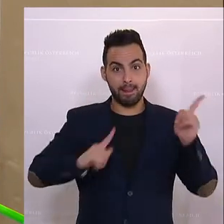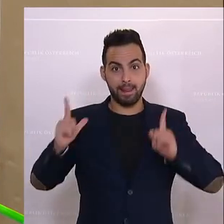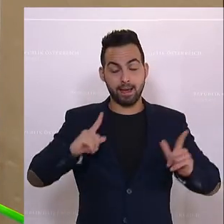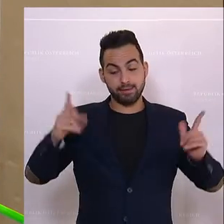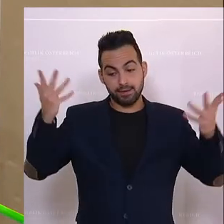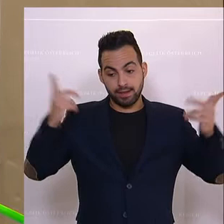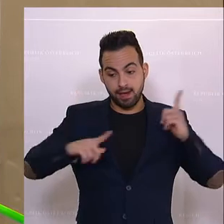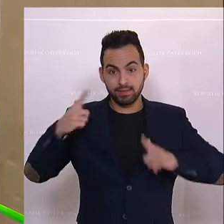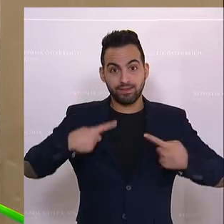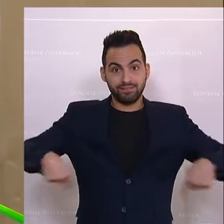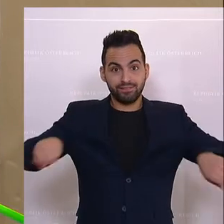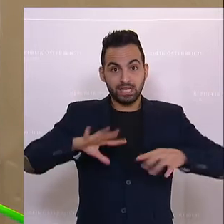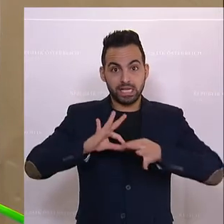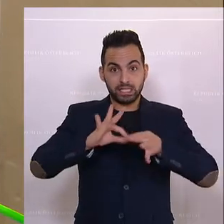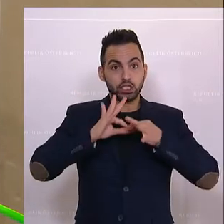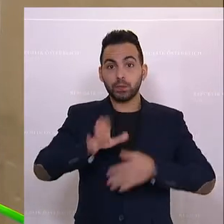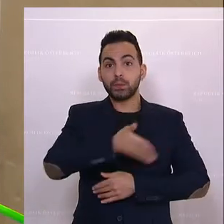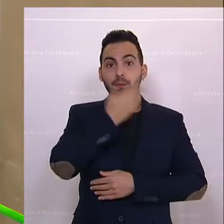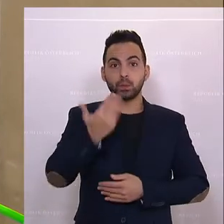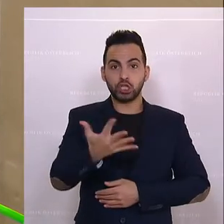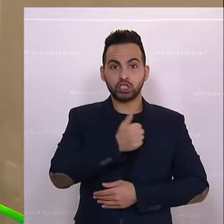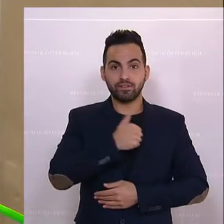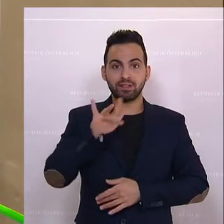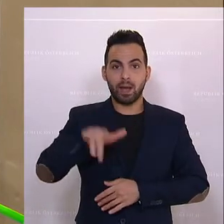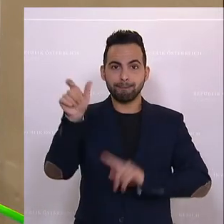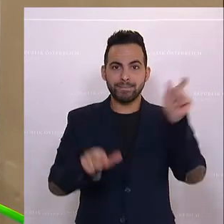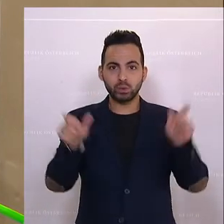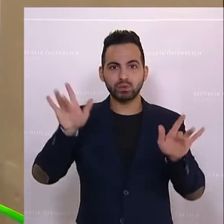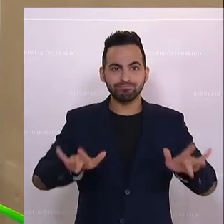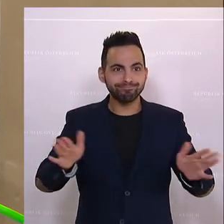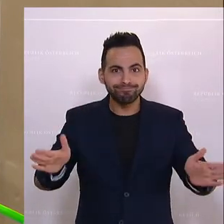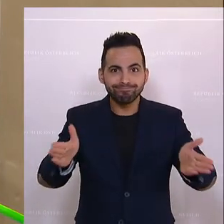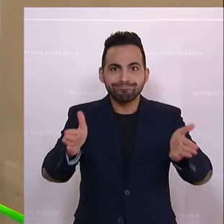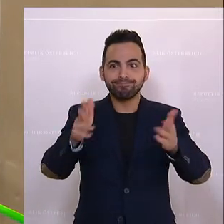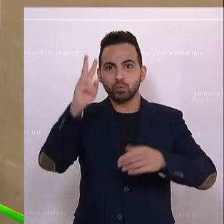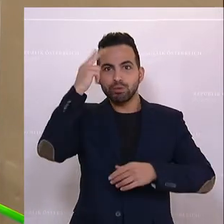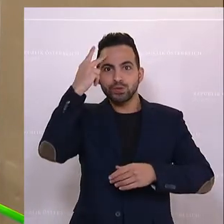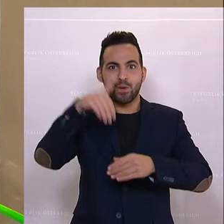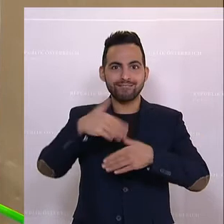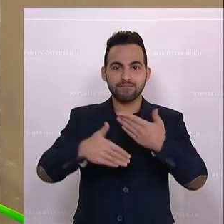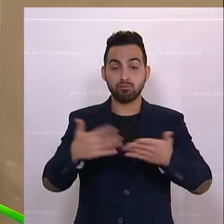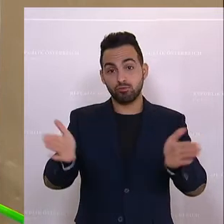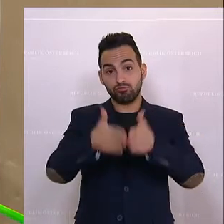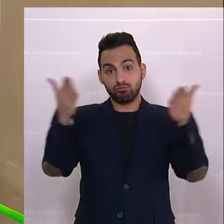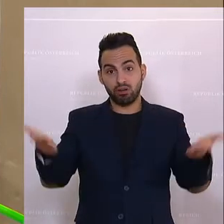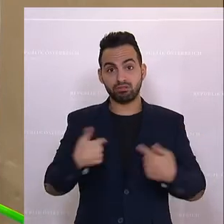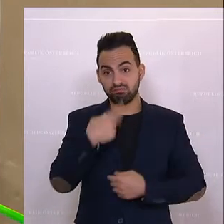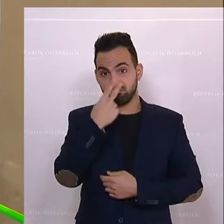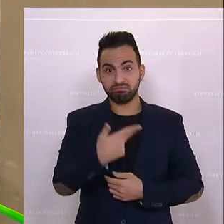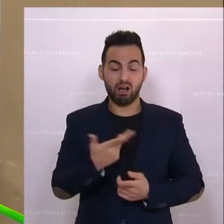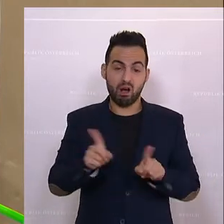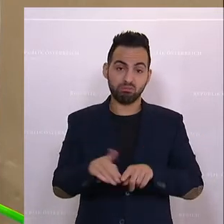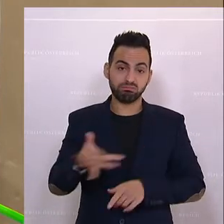leider als Gesellschaft nicht geschafft, ausreichend viele Menschen von der Impfung zu überzeugen. Und das ist schade und macht mich auch traurig.